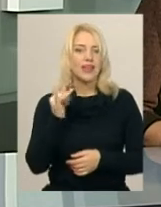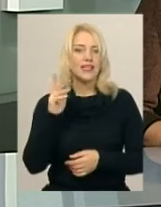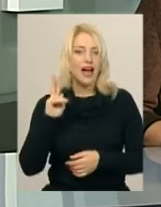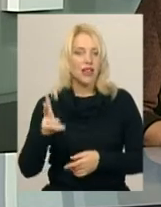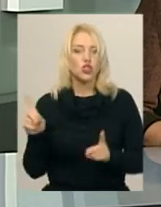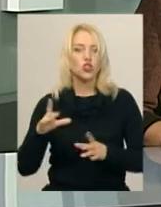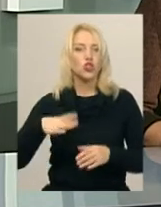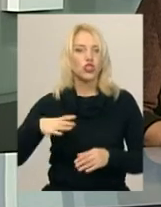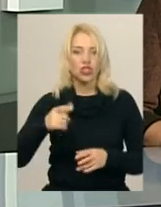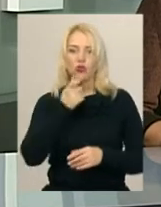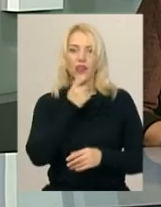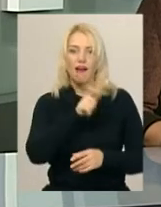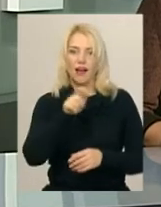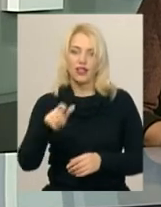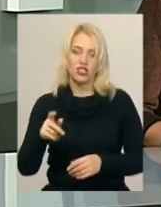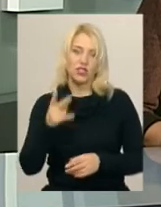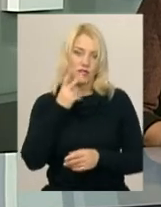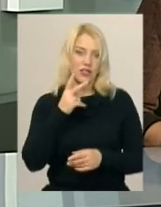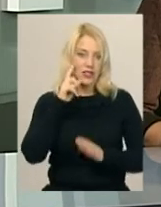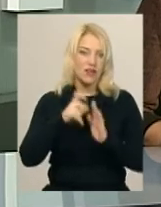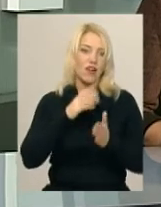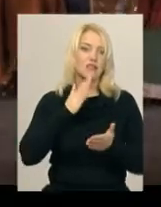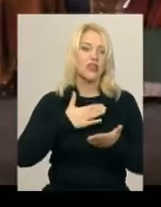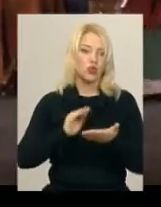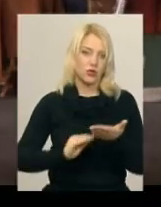очікує глядачів на прем'єрі, дізнавалася Тетяна Ворожцова.